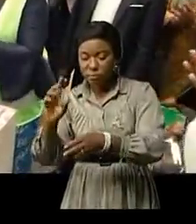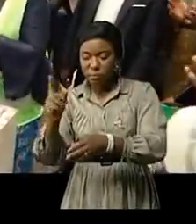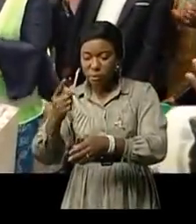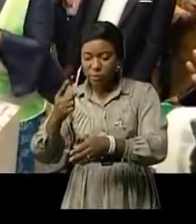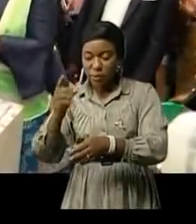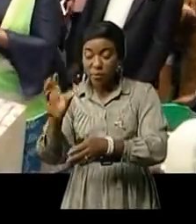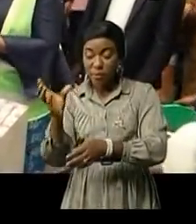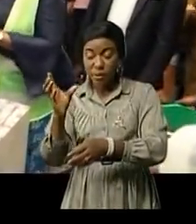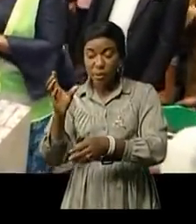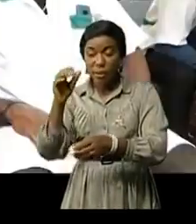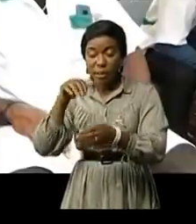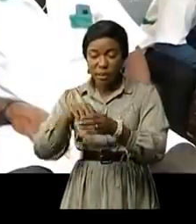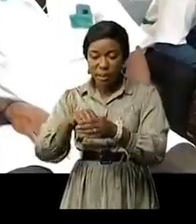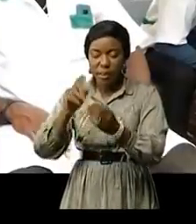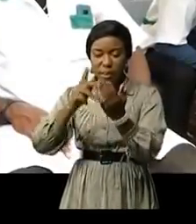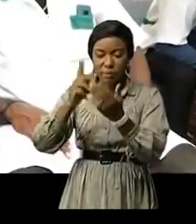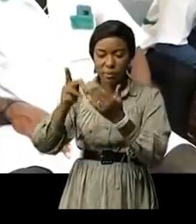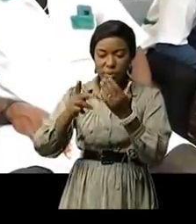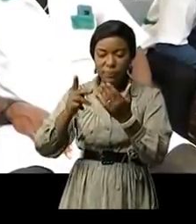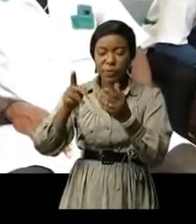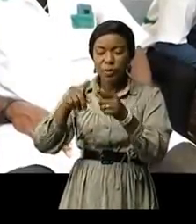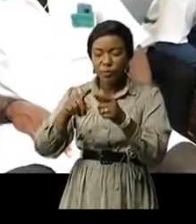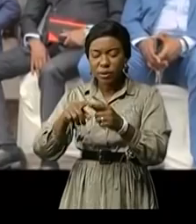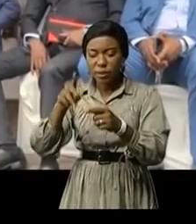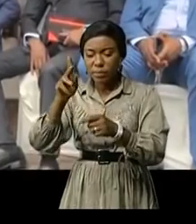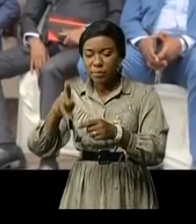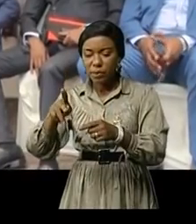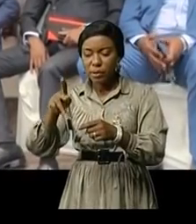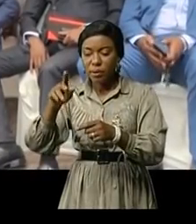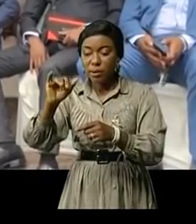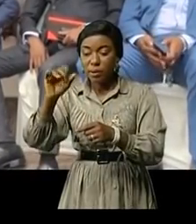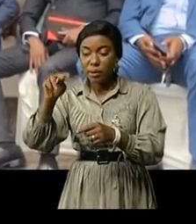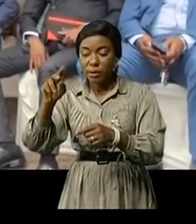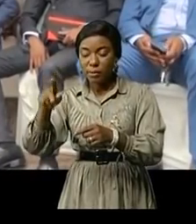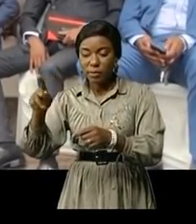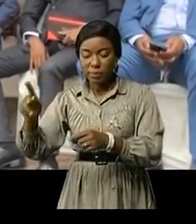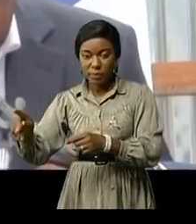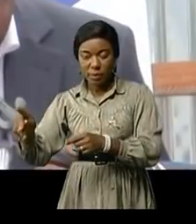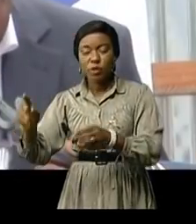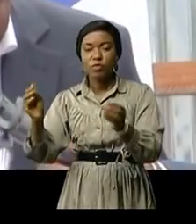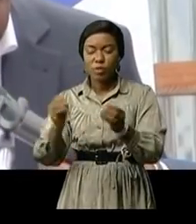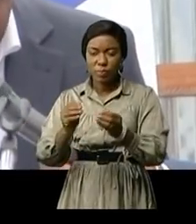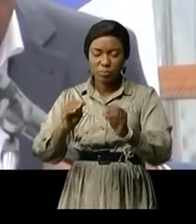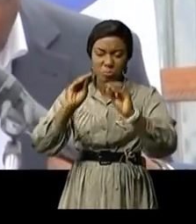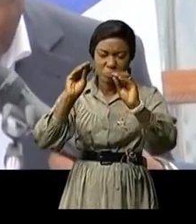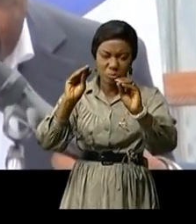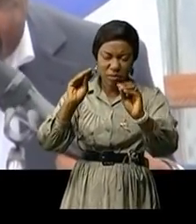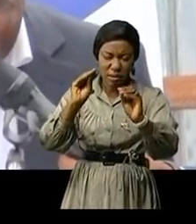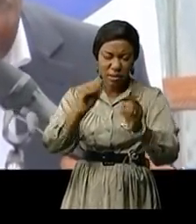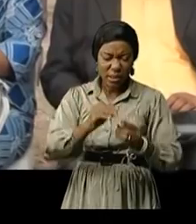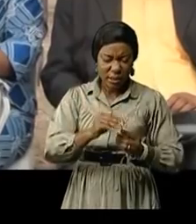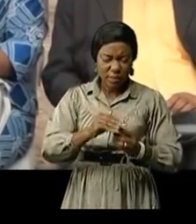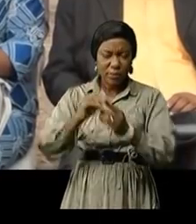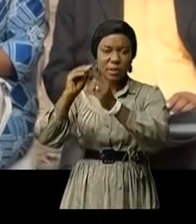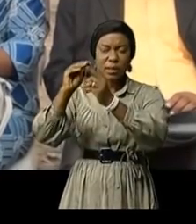de l'INPP. Ce programme qui se réalise avec l'appui du PNUD vise le développement des modules spécifiques sur le système hydroélectrique